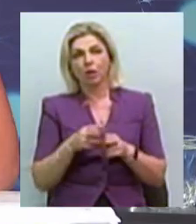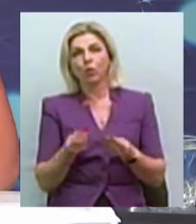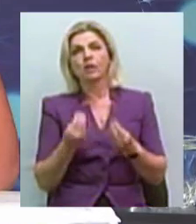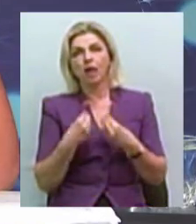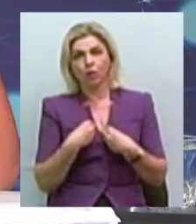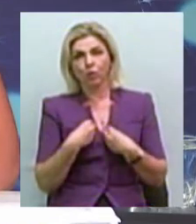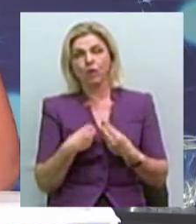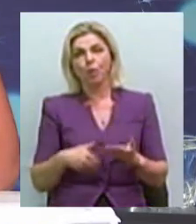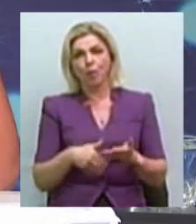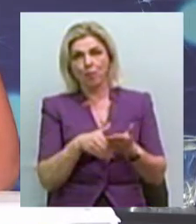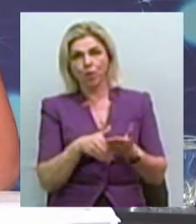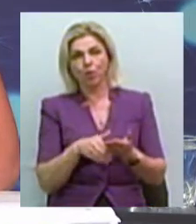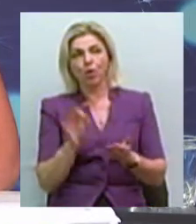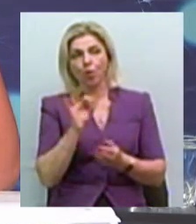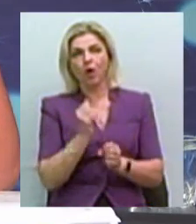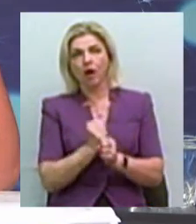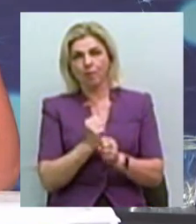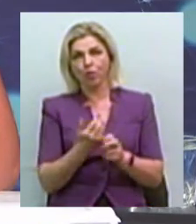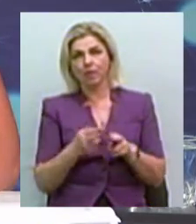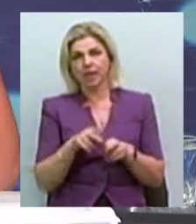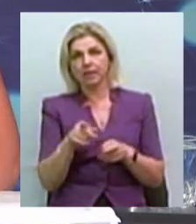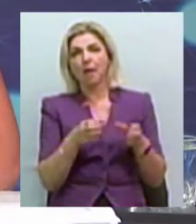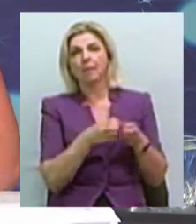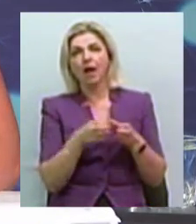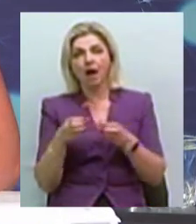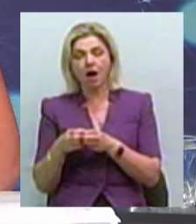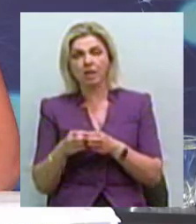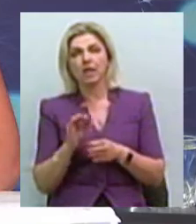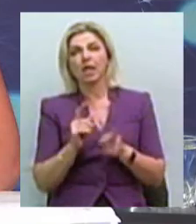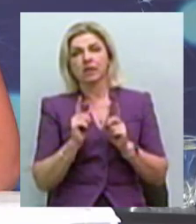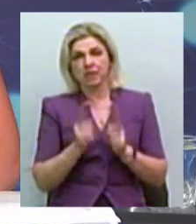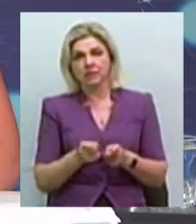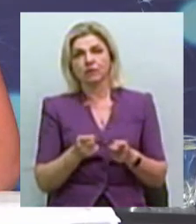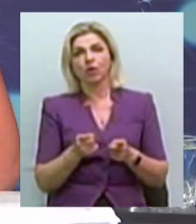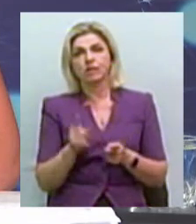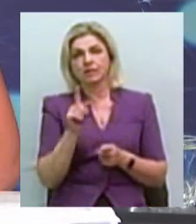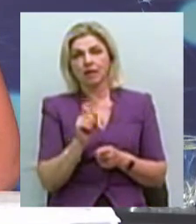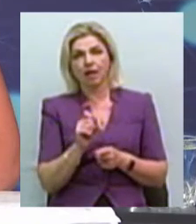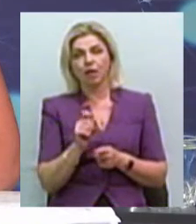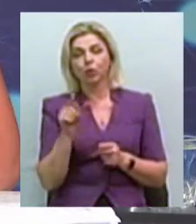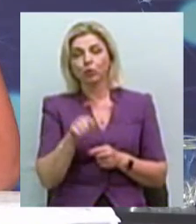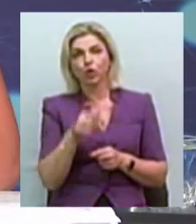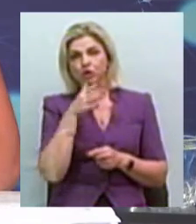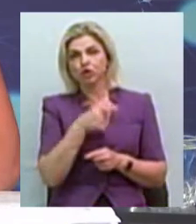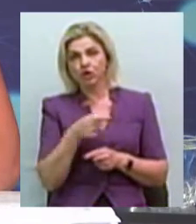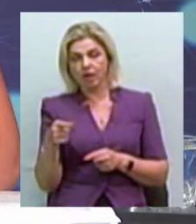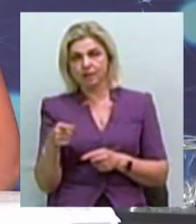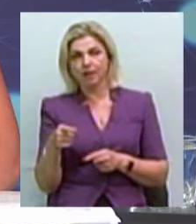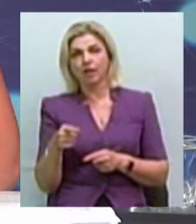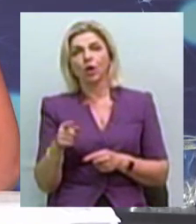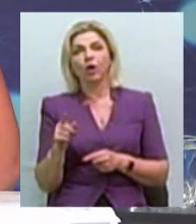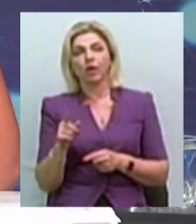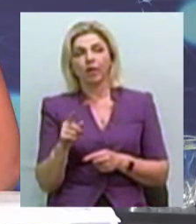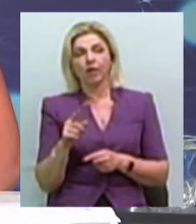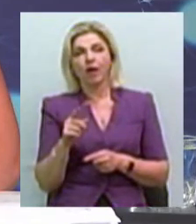допомогу щодо роботи цих мобільних бригад. І, дійсно, хочу сказати, що за той час, за той період роботи, як